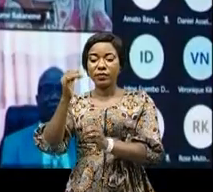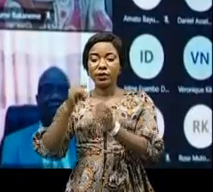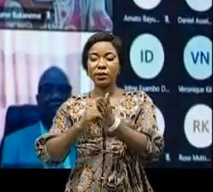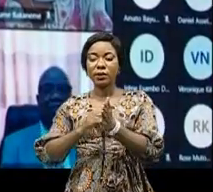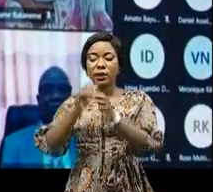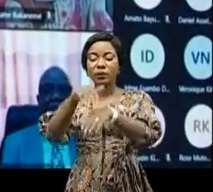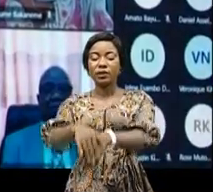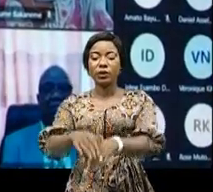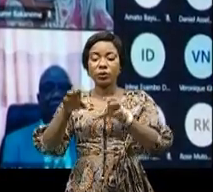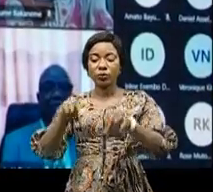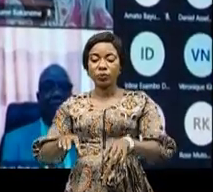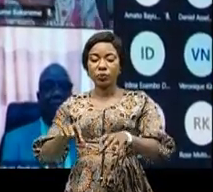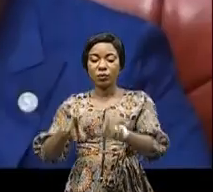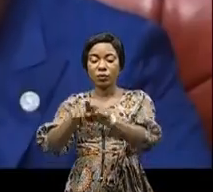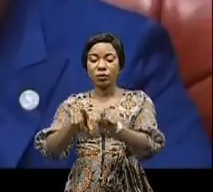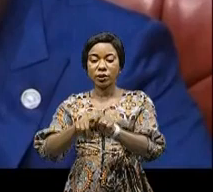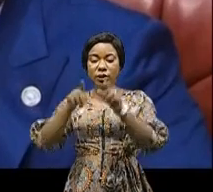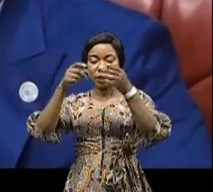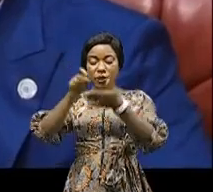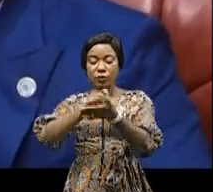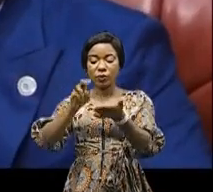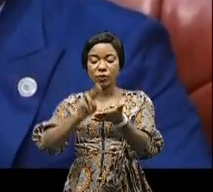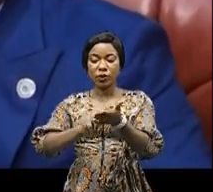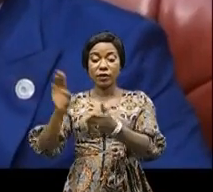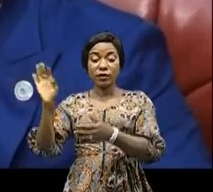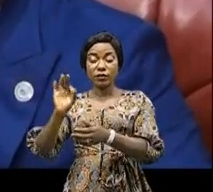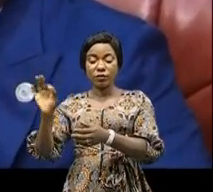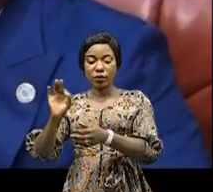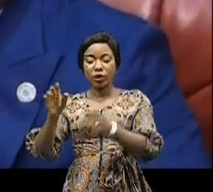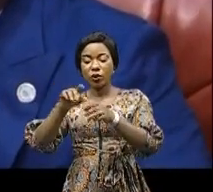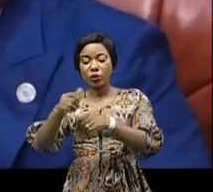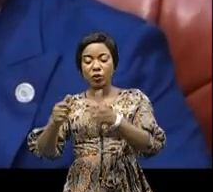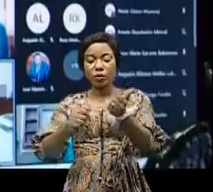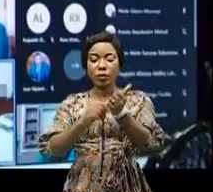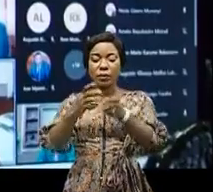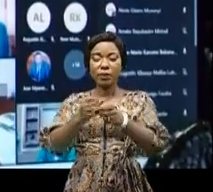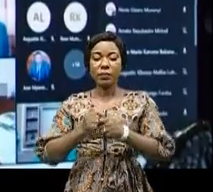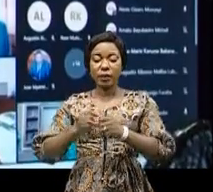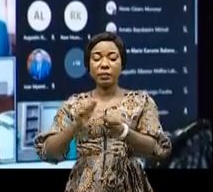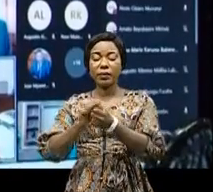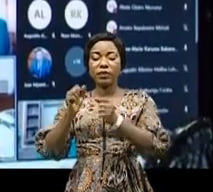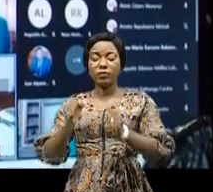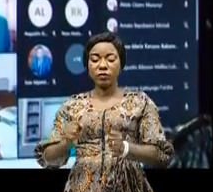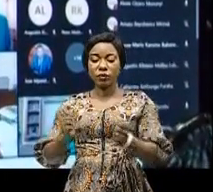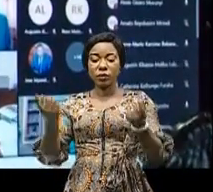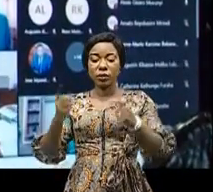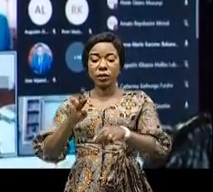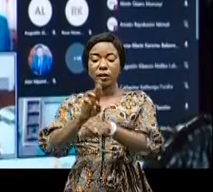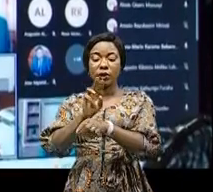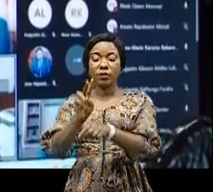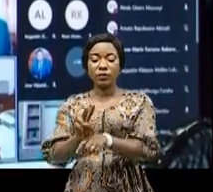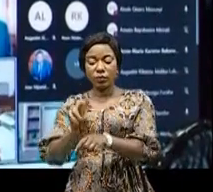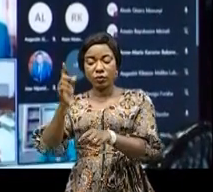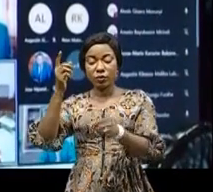ainsi que sur le contrat de concession forestière attribué illégalement. A quelques jours du rendez-vous planétaire sur les